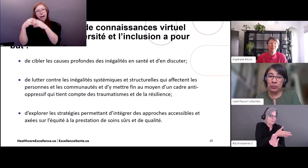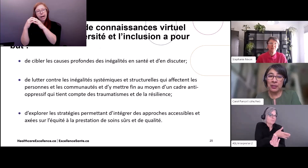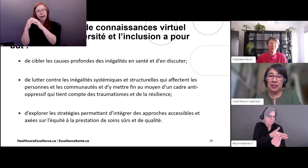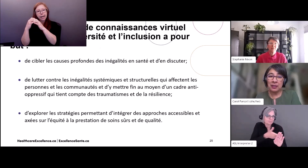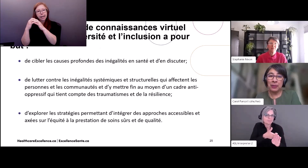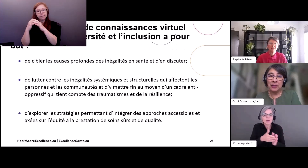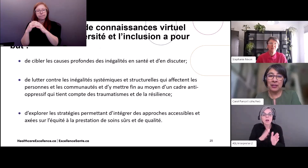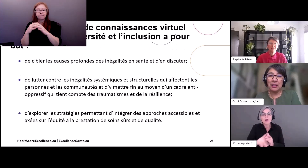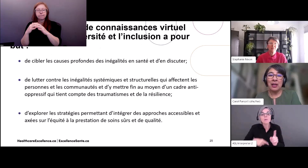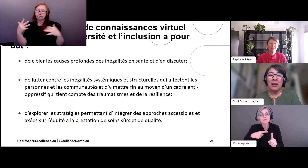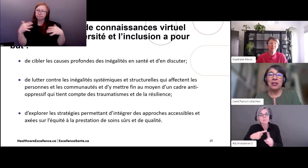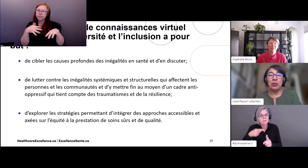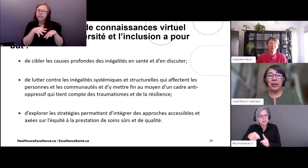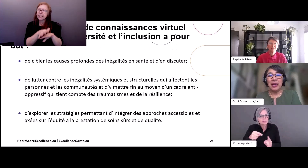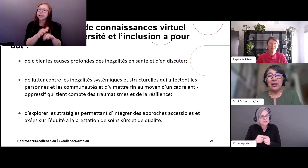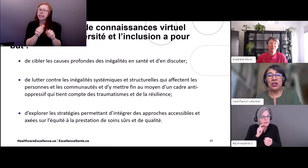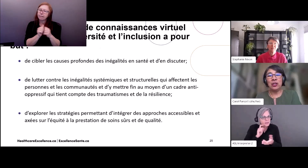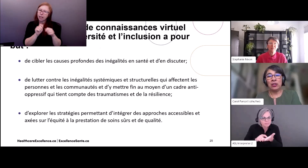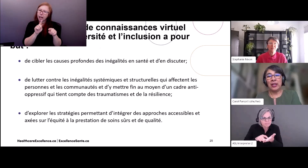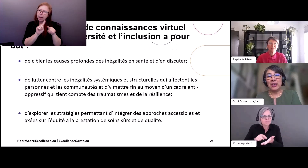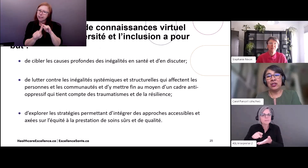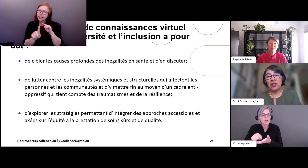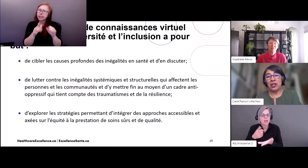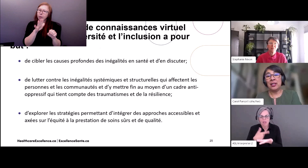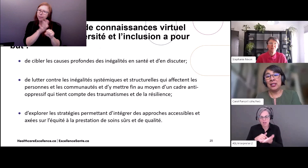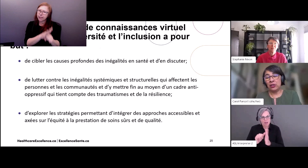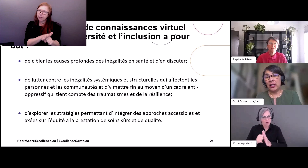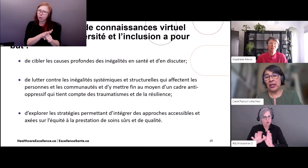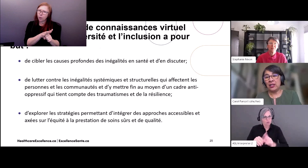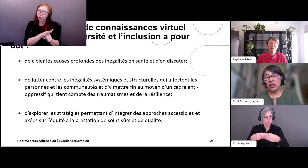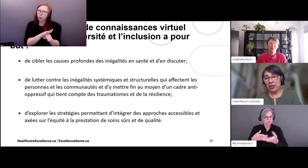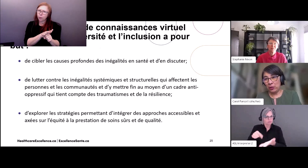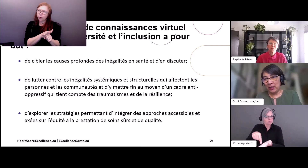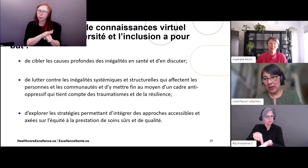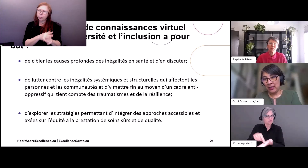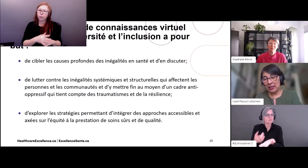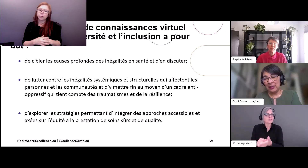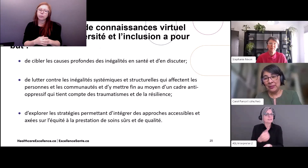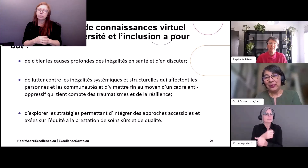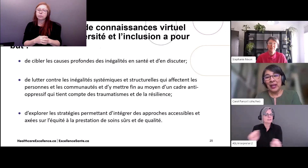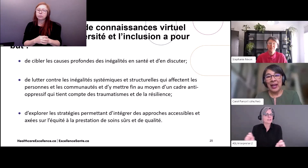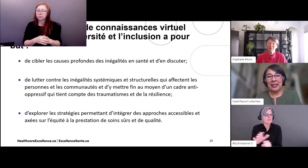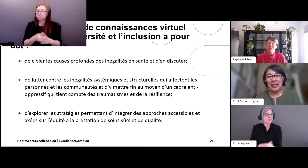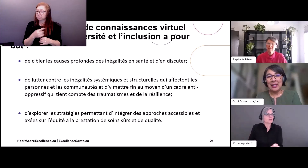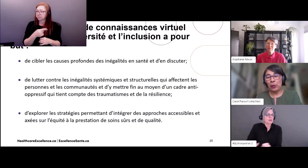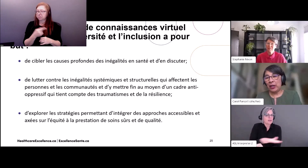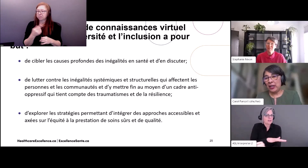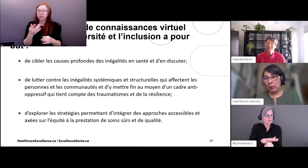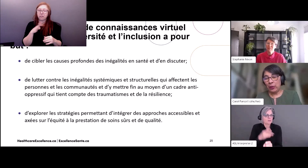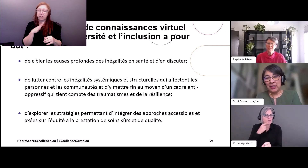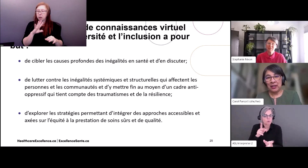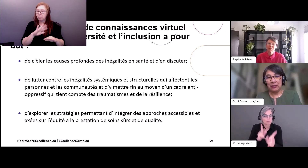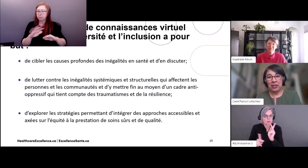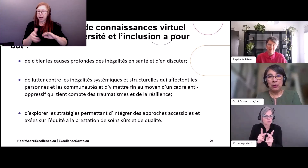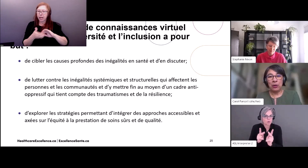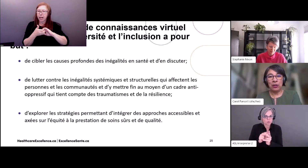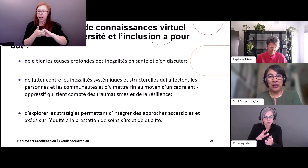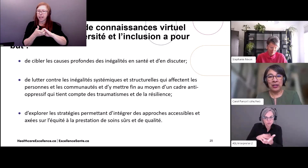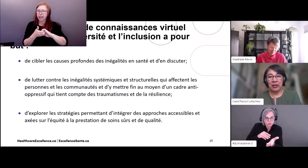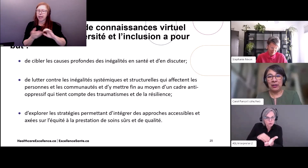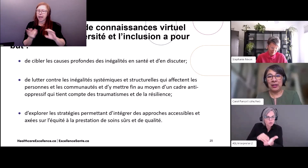aussi identifié différents types de soutien pour rendre cet environnement le plus